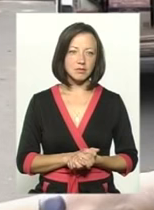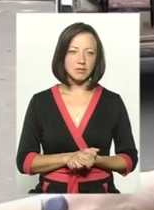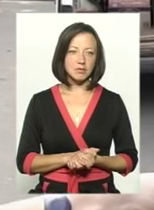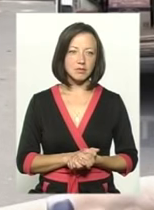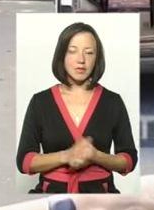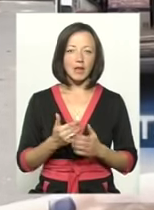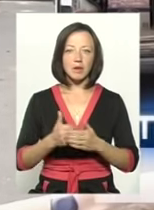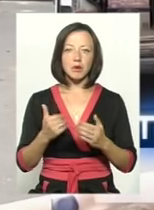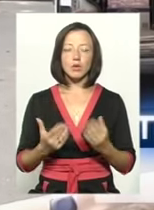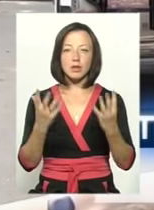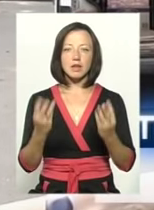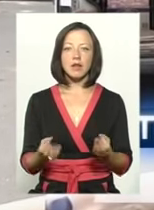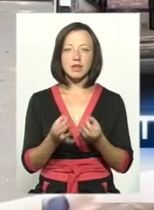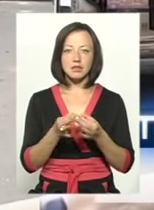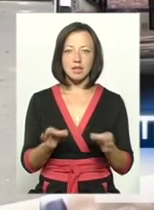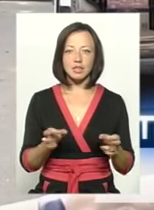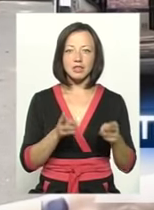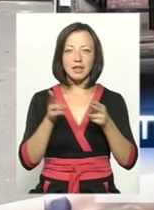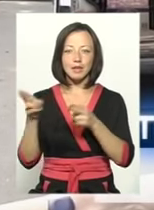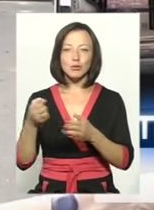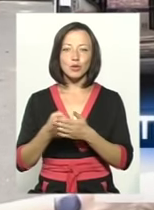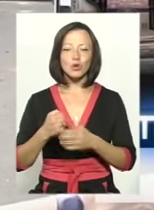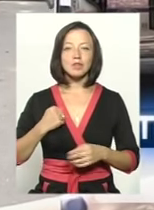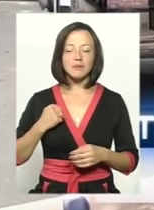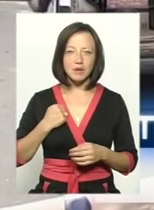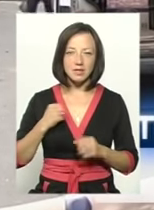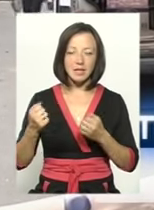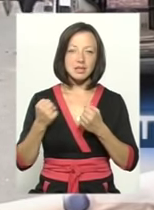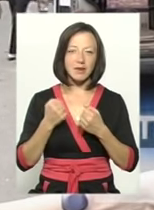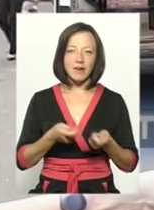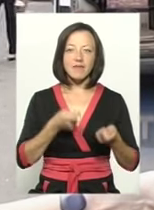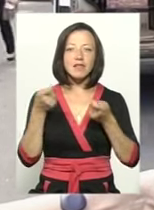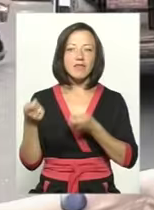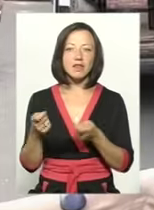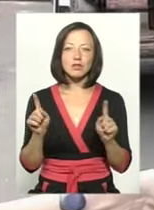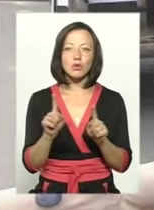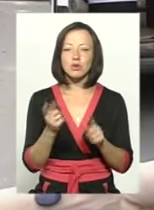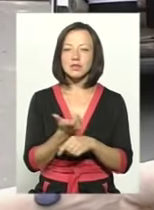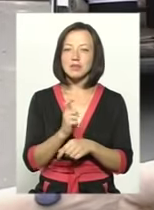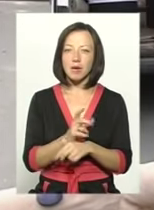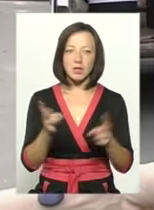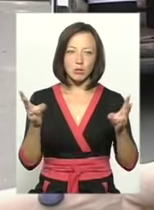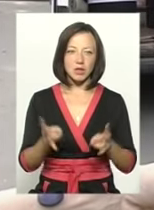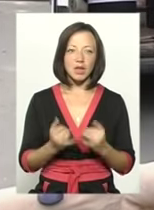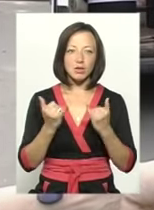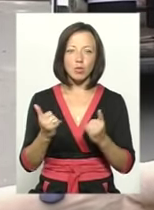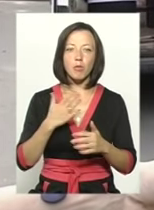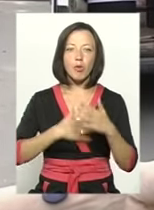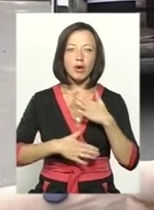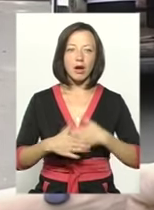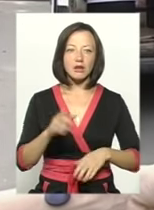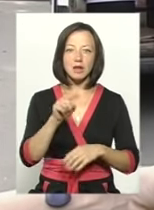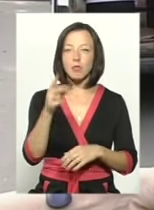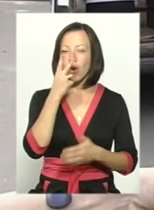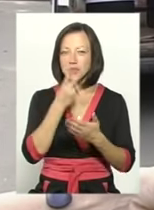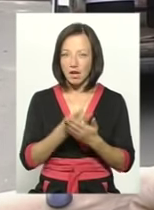Напередодні Дня Незалежності, звичайно, їдемо до наших захисників, для того, щоб відвезти їм, принаймні, хоч саме необхідне. Для того, щоб порадувати їх